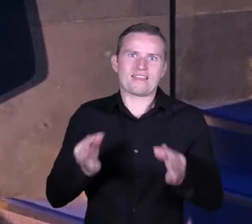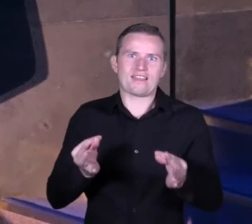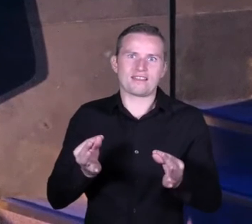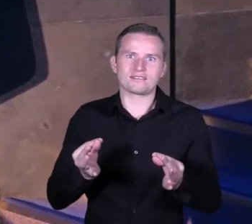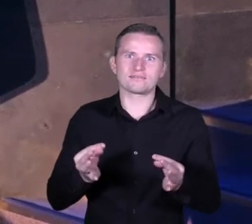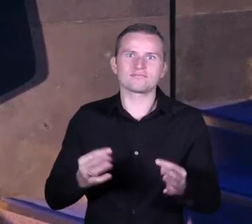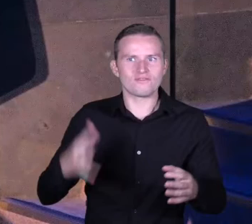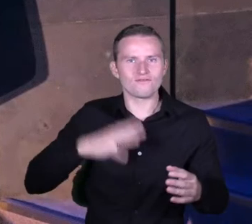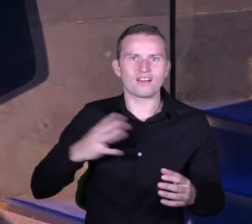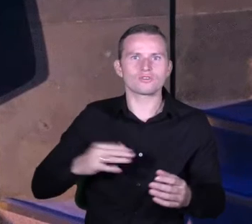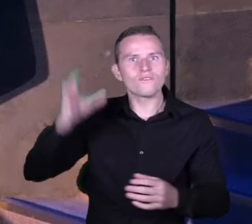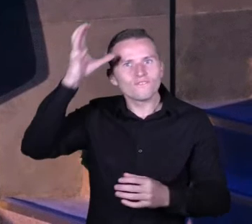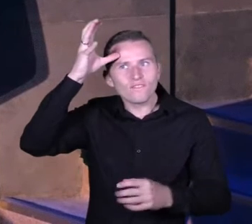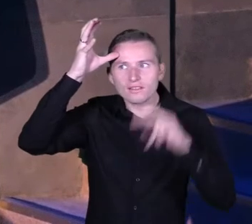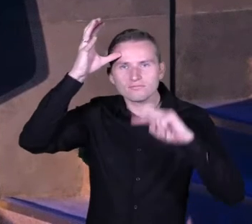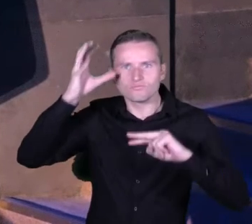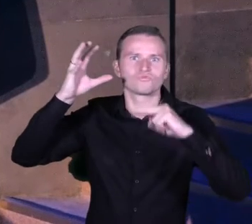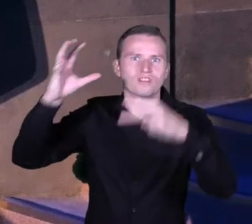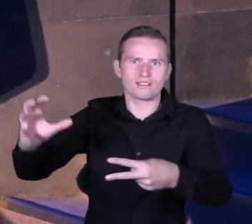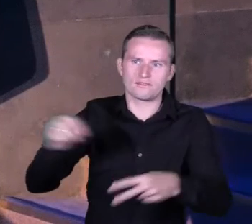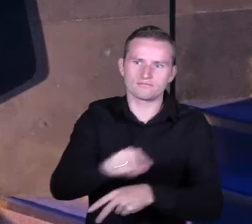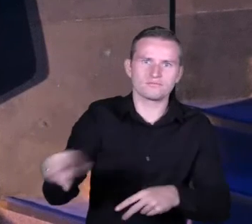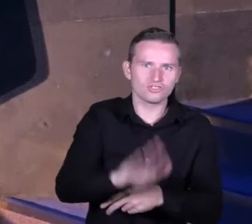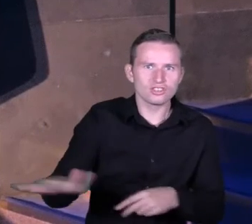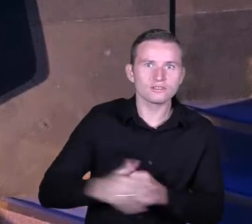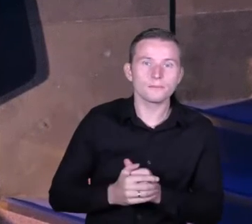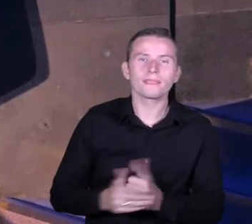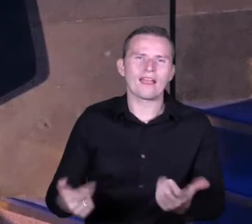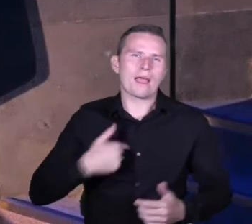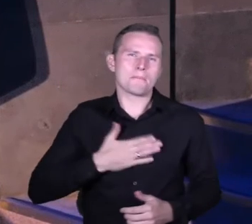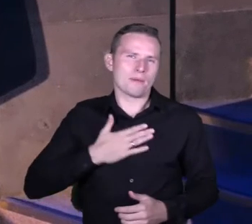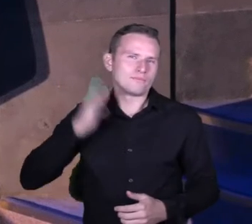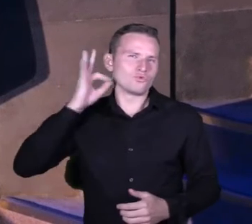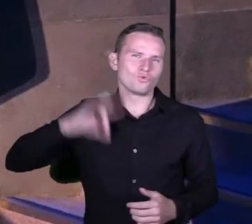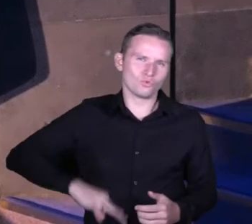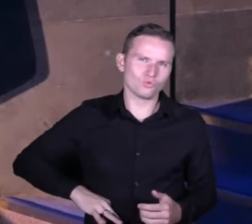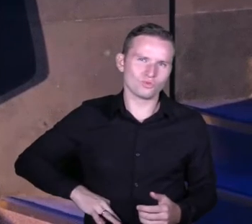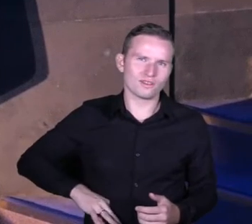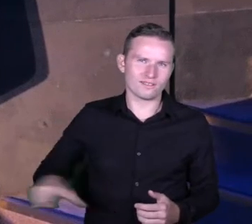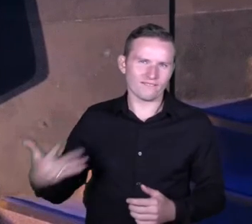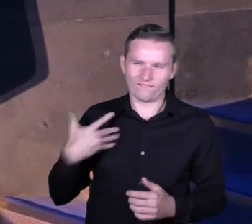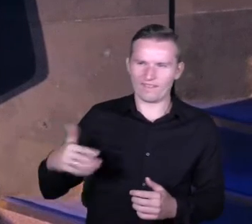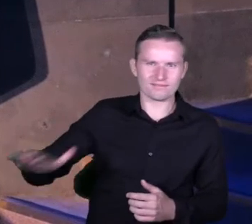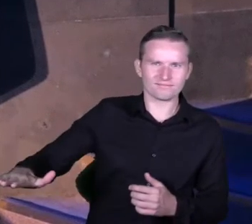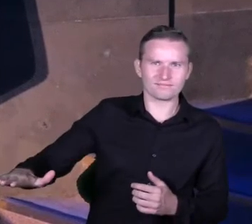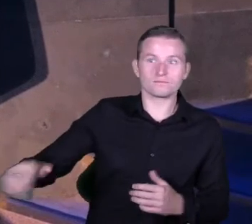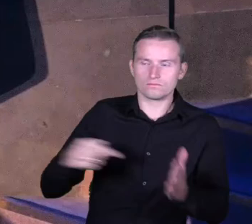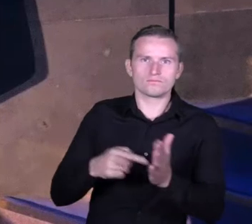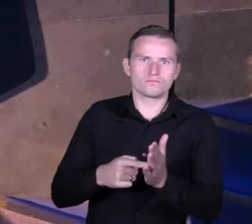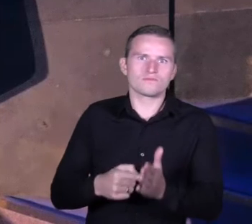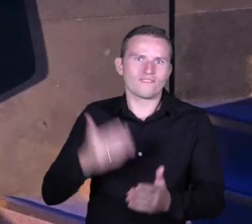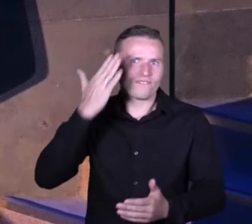wiedzę dzieciom. Mam córkę w tym wieku i wiem, że to jest podatny grunt na